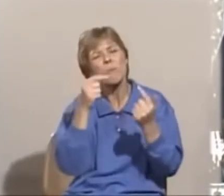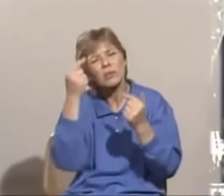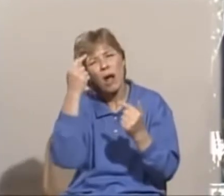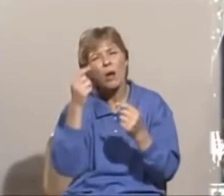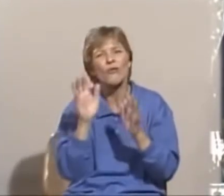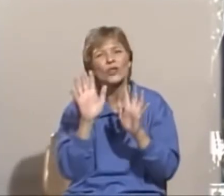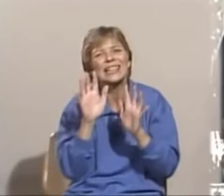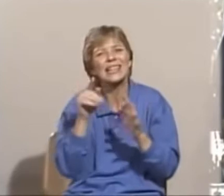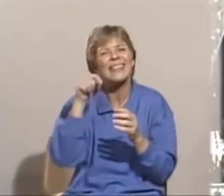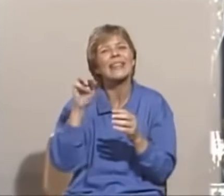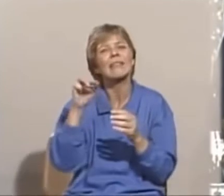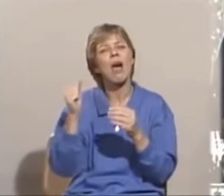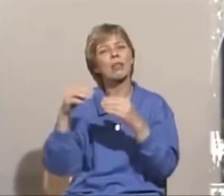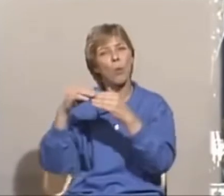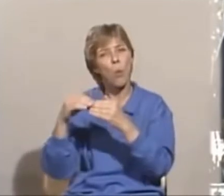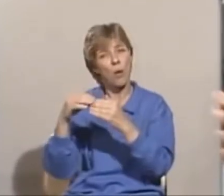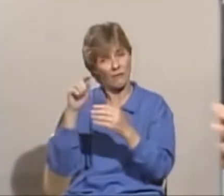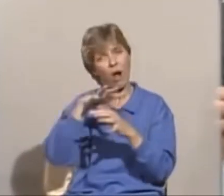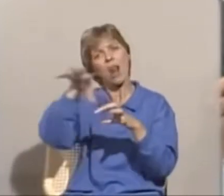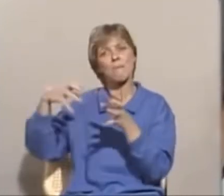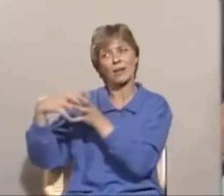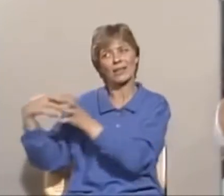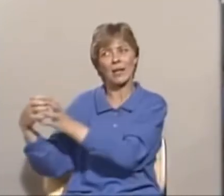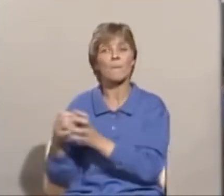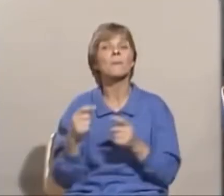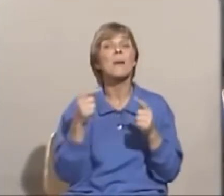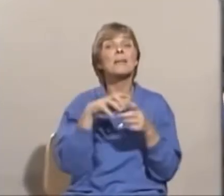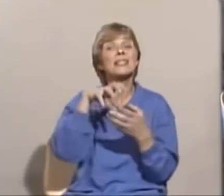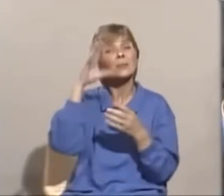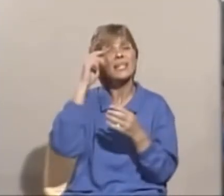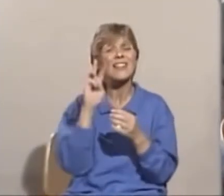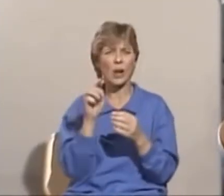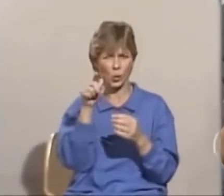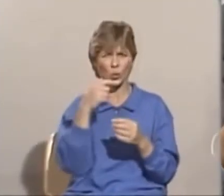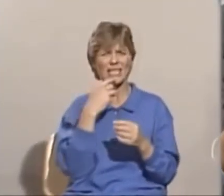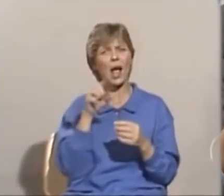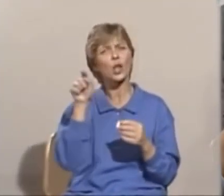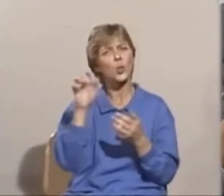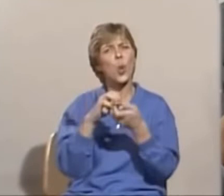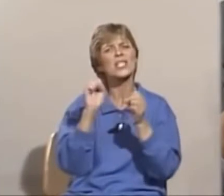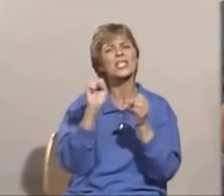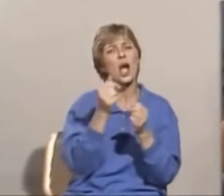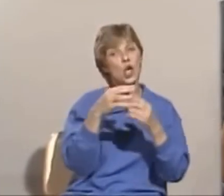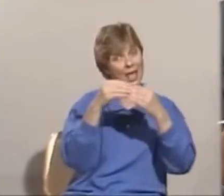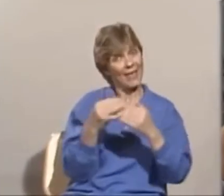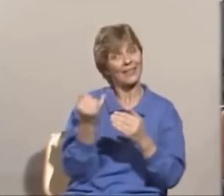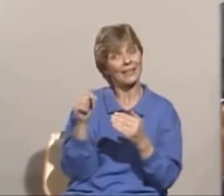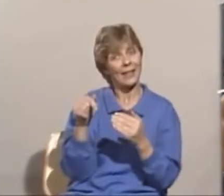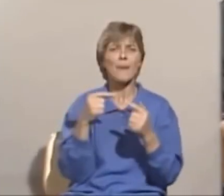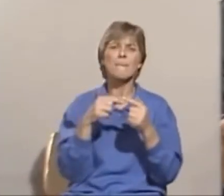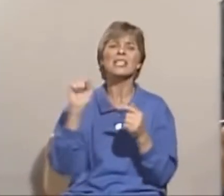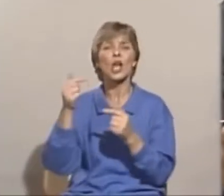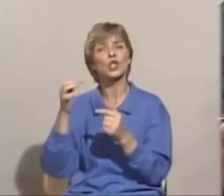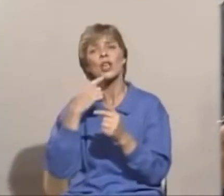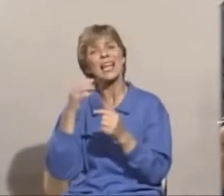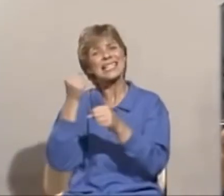samhold i NATO for alle partier i fremtiden. Ja, statsminister Vilok, du sier at du og Strei er enige om dette, men Strei sa i